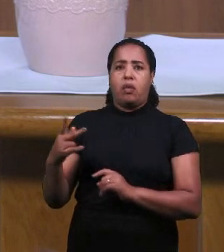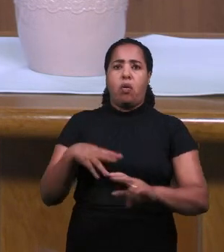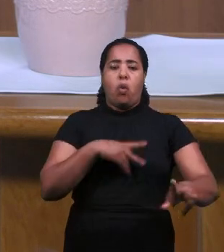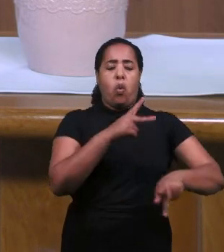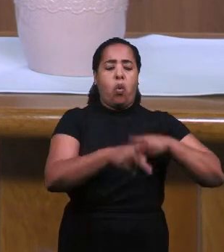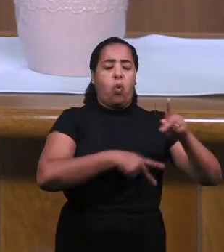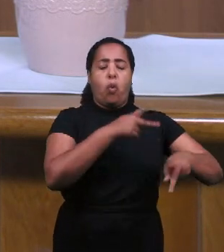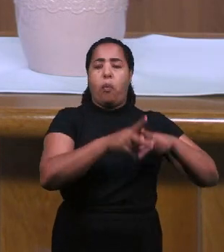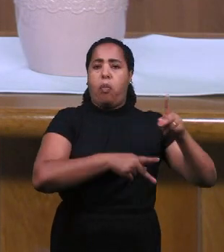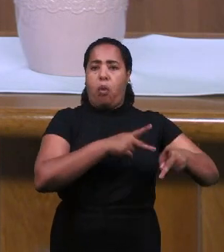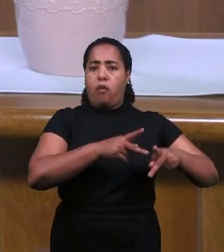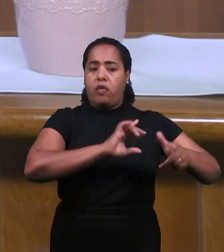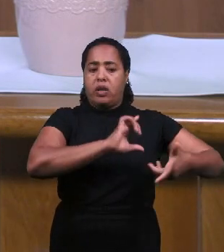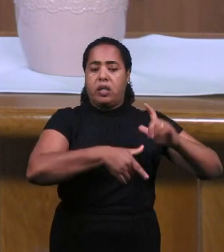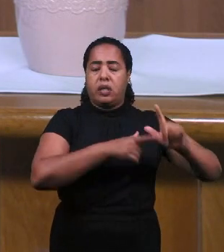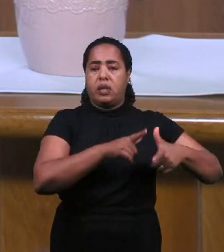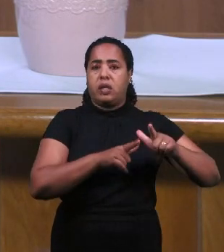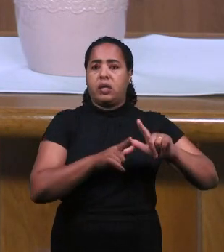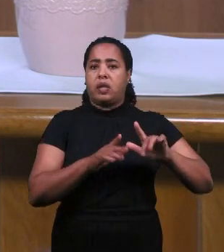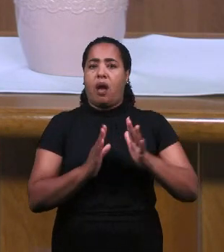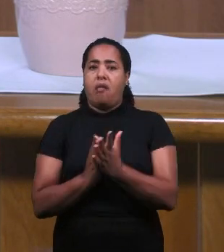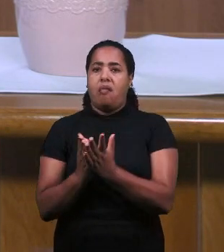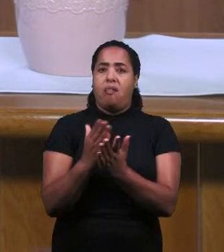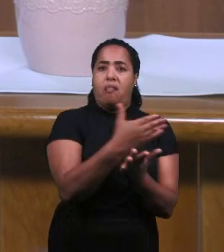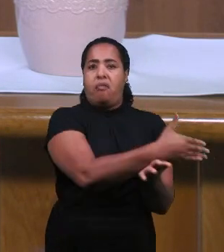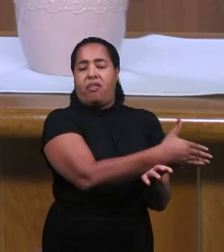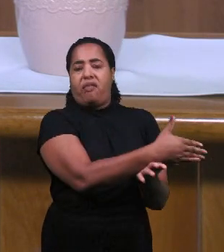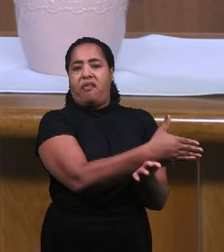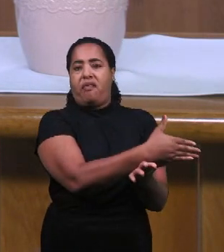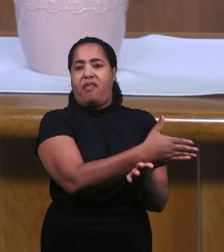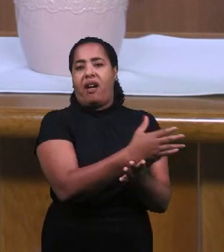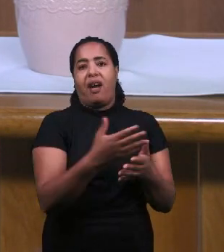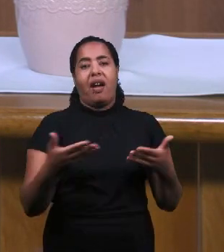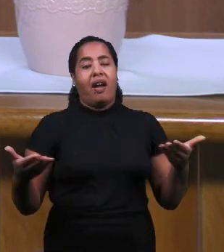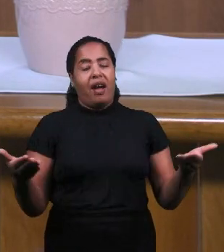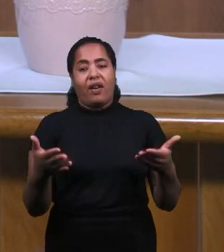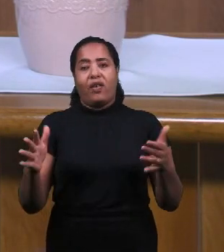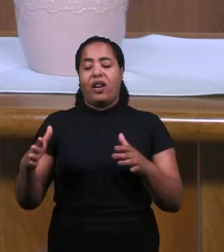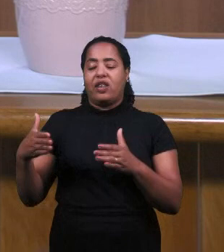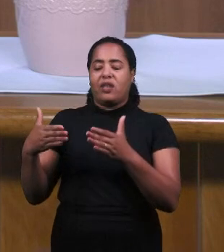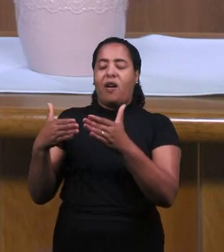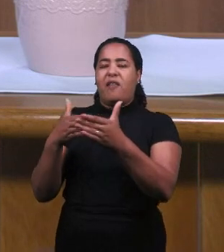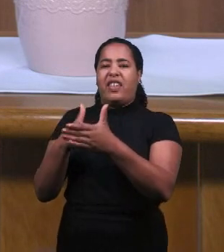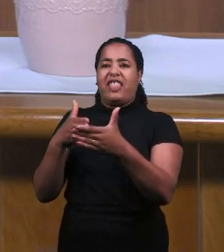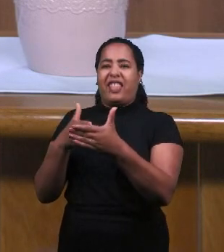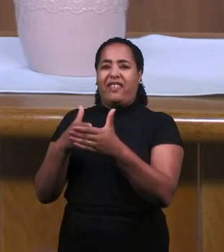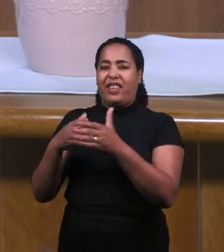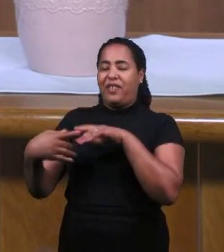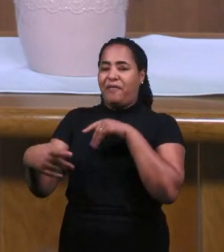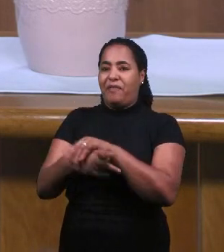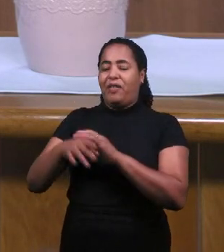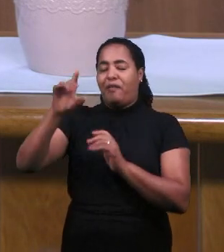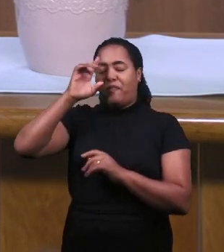Народ Израильский Был Отступником Теперь Только Вмешательство Божье